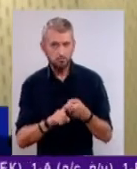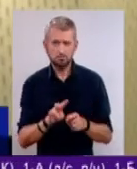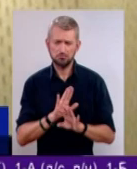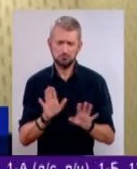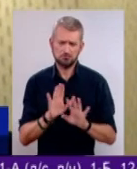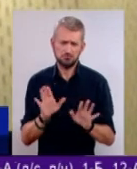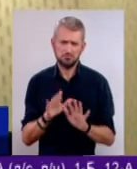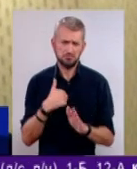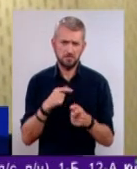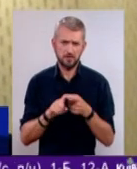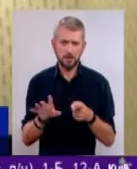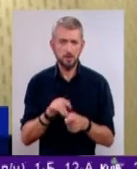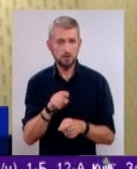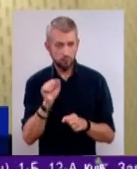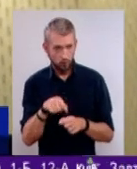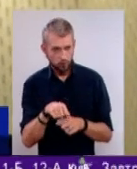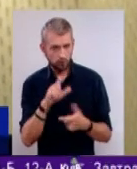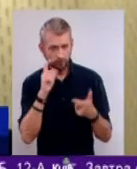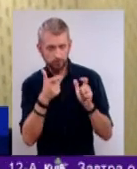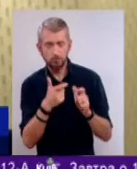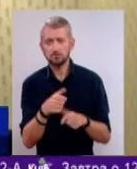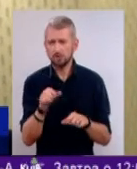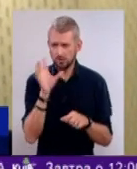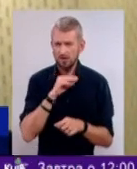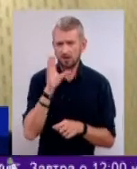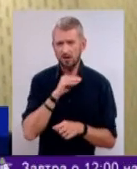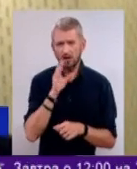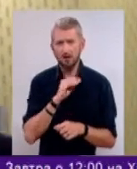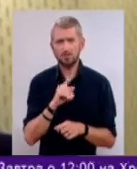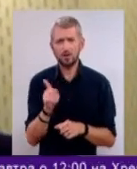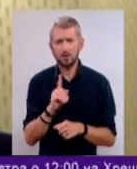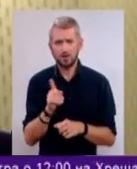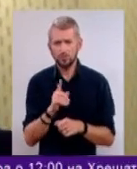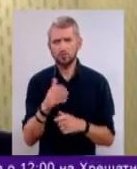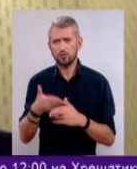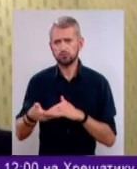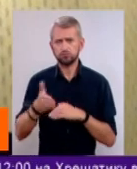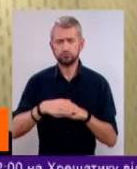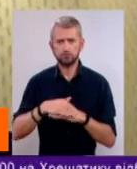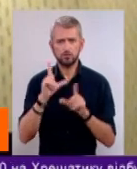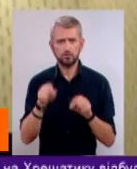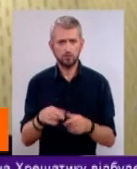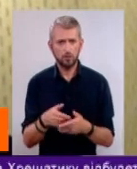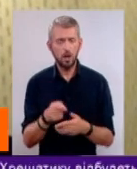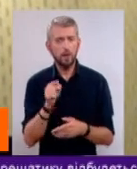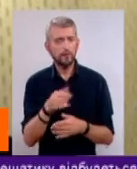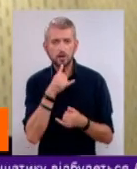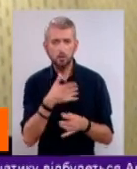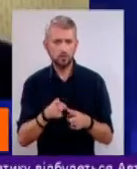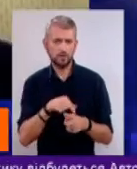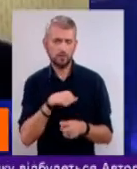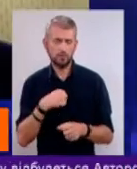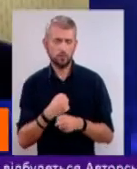звичайно, ні. А ти можеш відірватися? Можу. Все ж вільно, от захлопнув комп'ютер і пішов. Єдине, що він вже цього не може зробити.